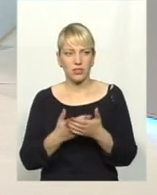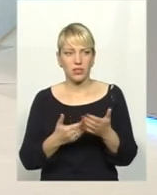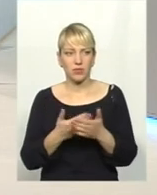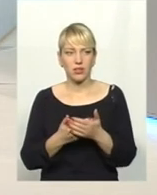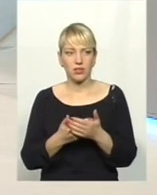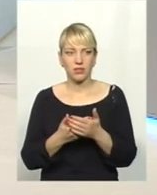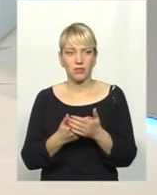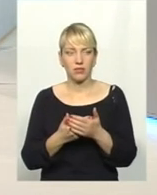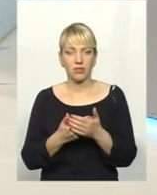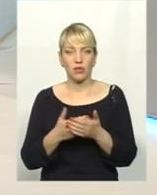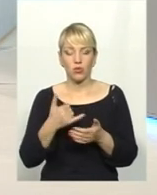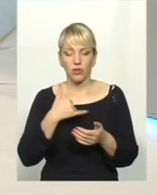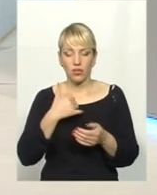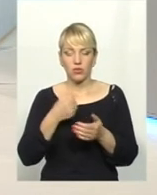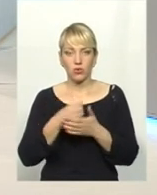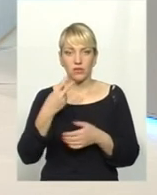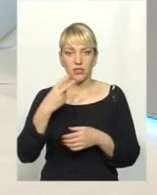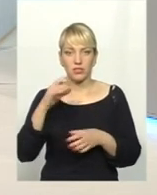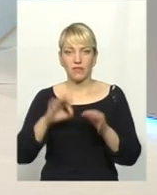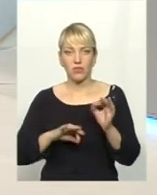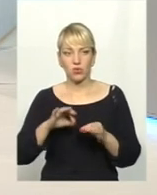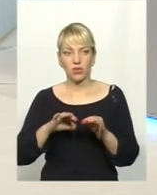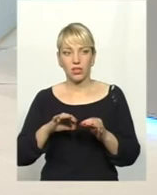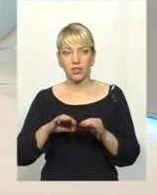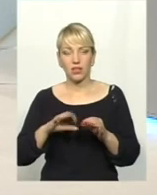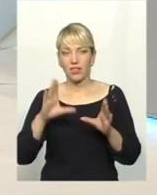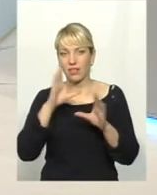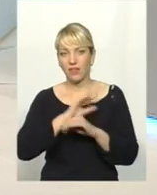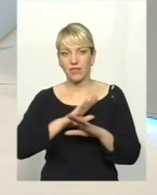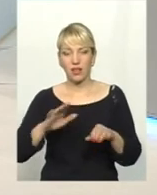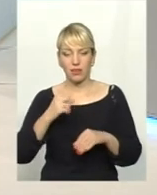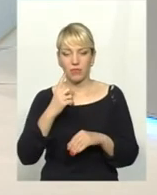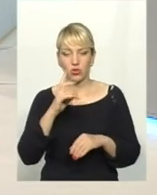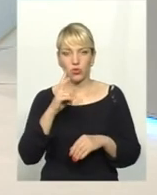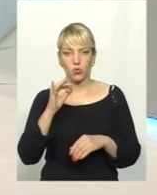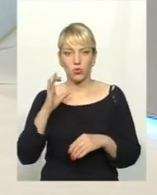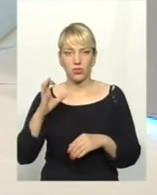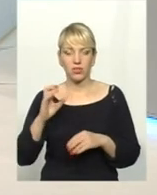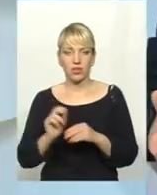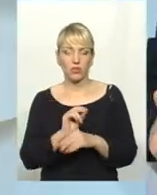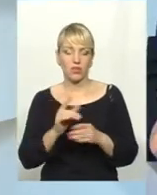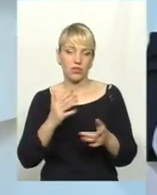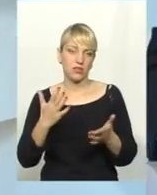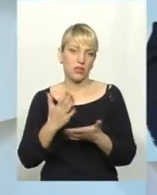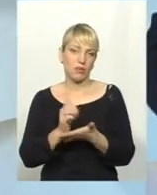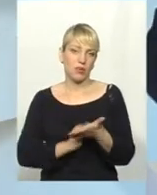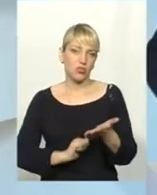у нас до 20% невдалого першого курсу лікування. З різних причин.